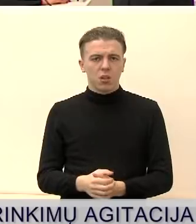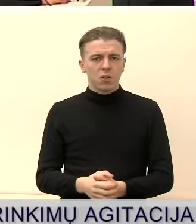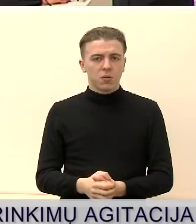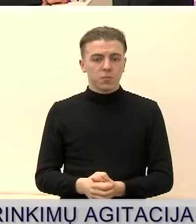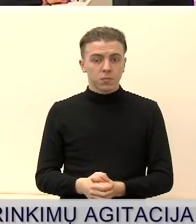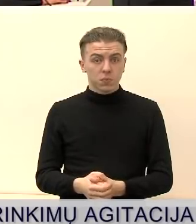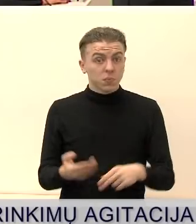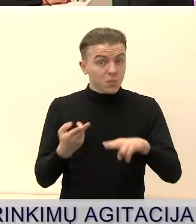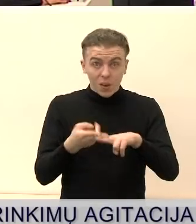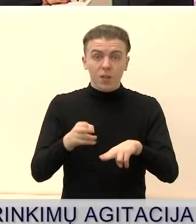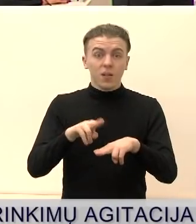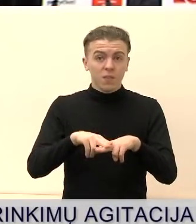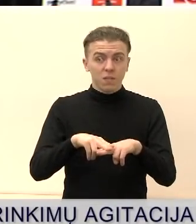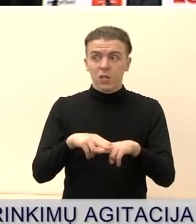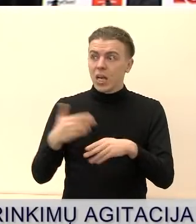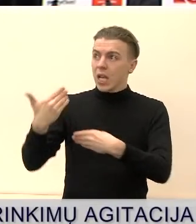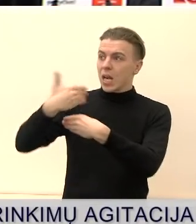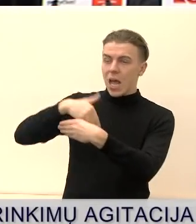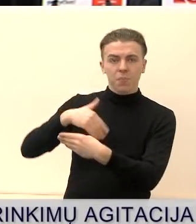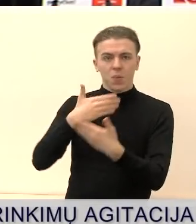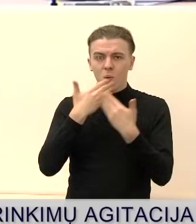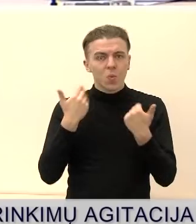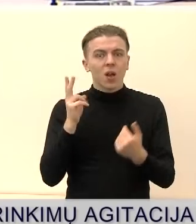Todėl, kad nebuvo kreiptas į kreipimus.